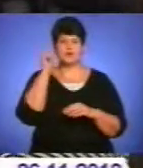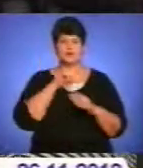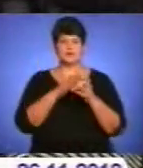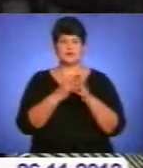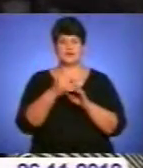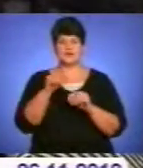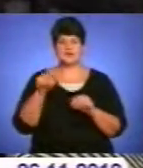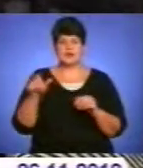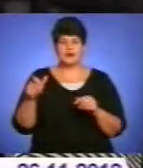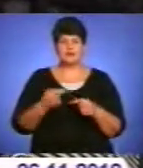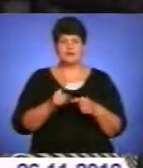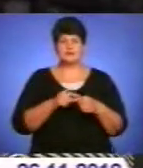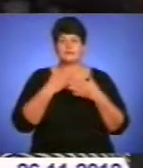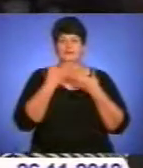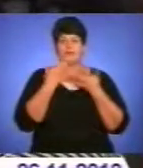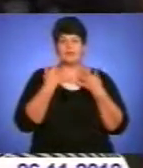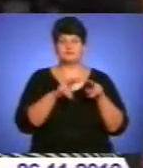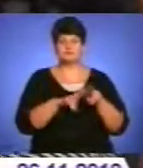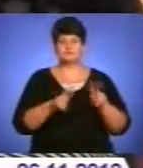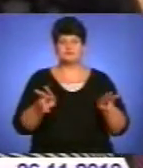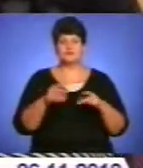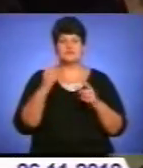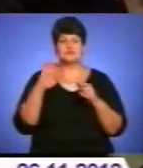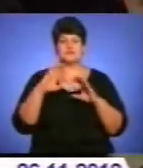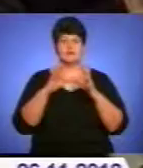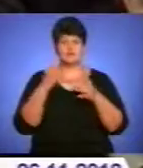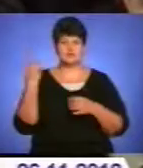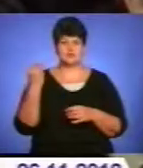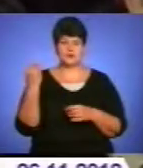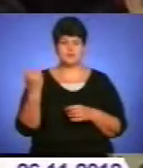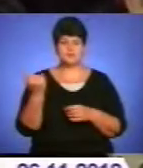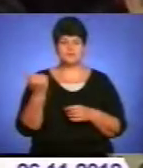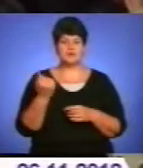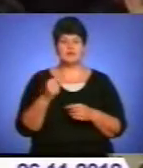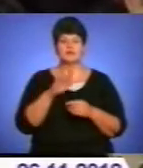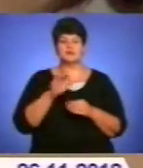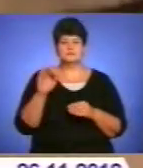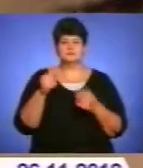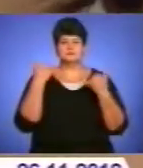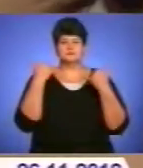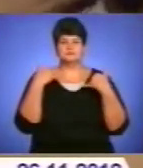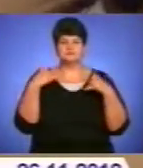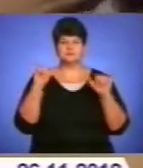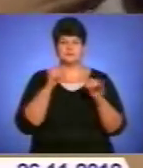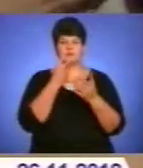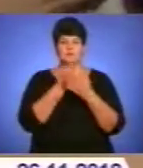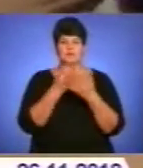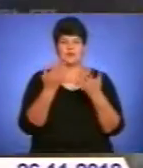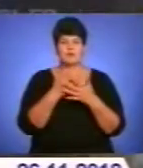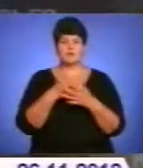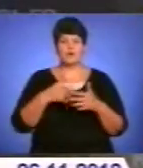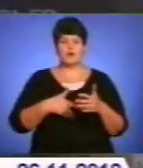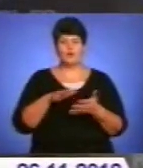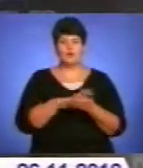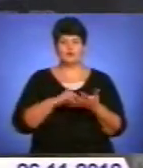це не має аналогів світовій історії». Школярі вражені від перегляду фільму. Кажуть, про Голодомор знають багато,